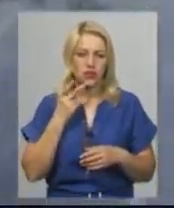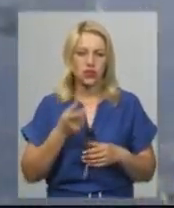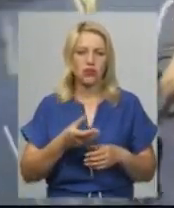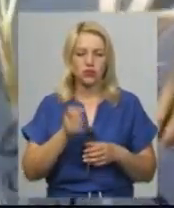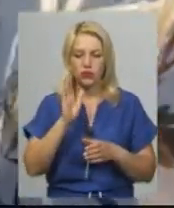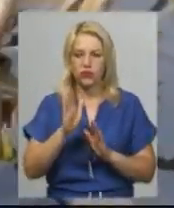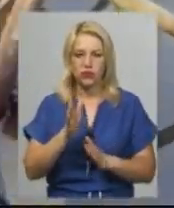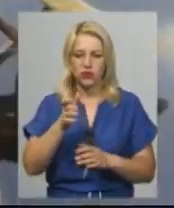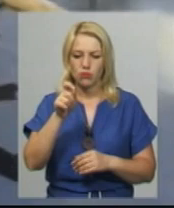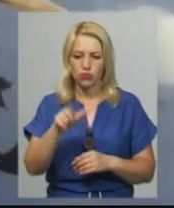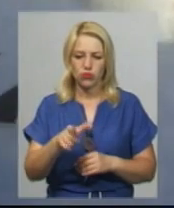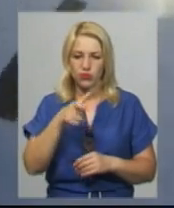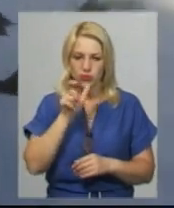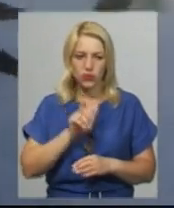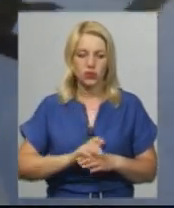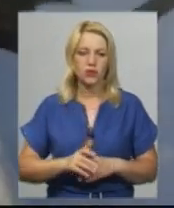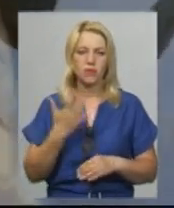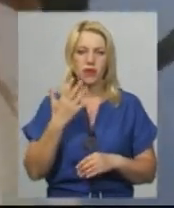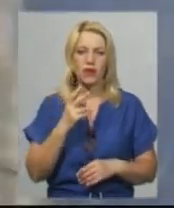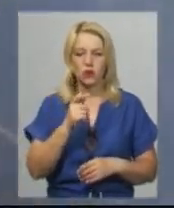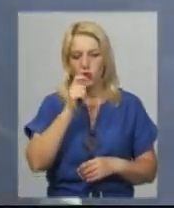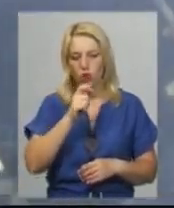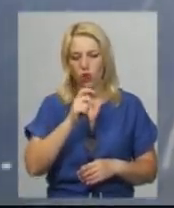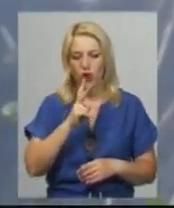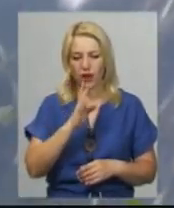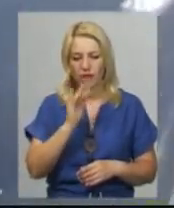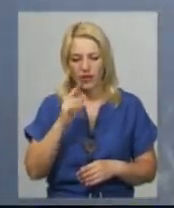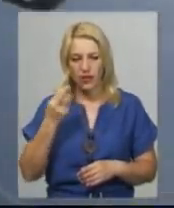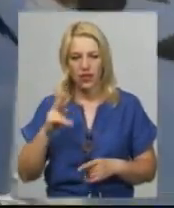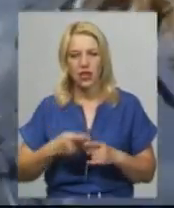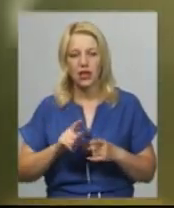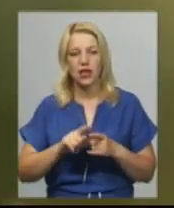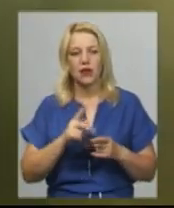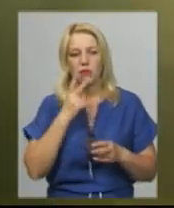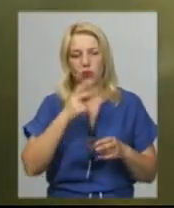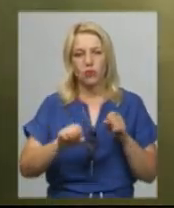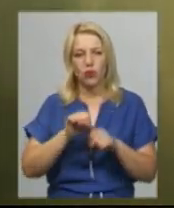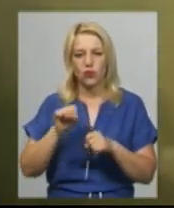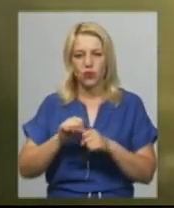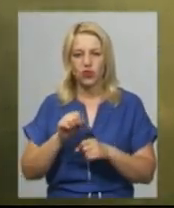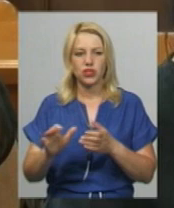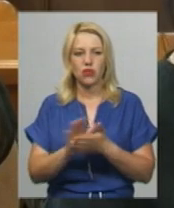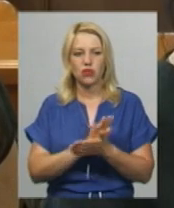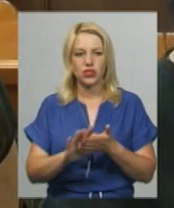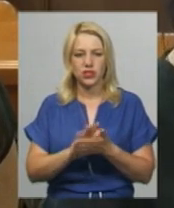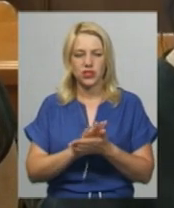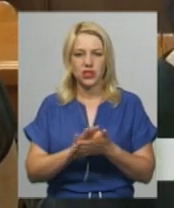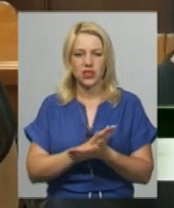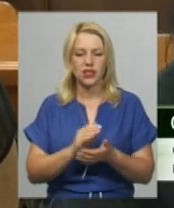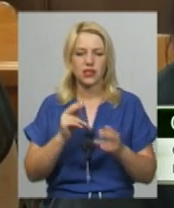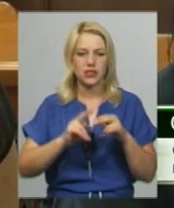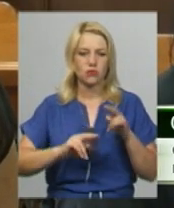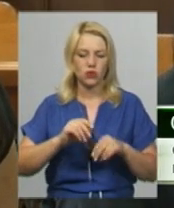воду. 5 квітня цього року зафіксували порушення правил очисних споруд. Не здійснювалася аерація в аераційному